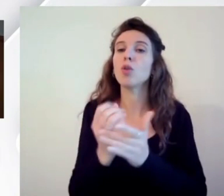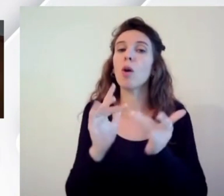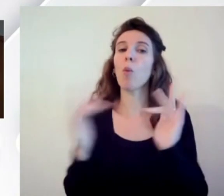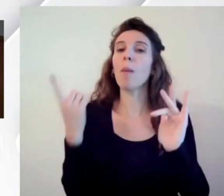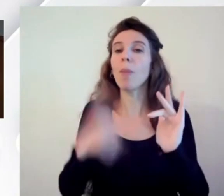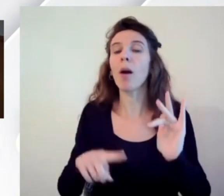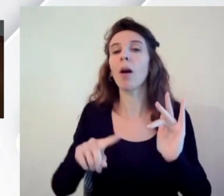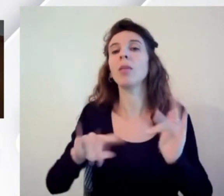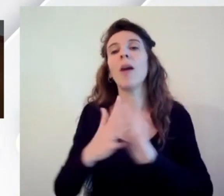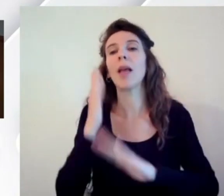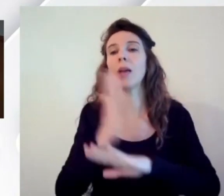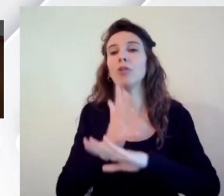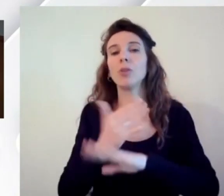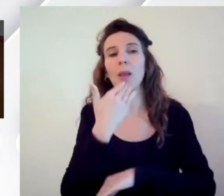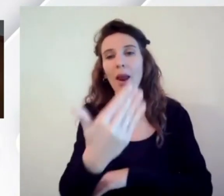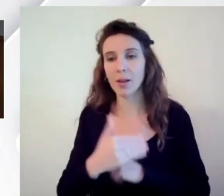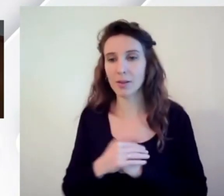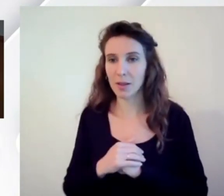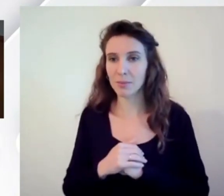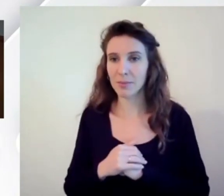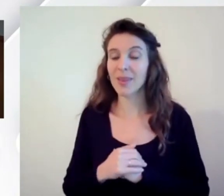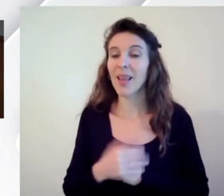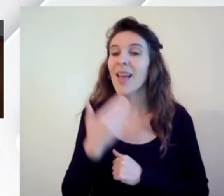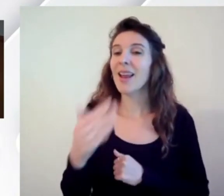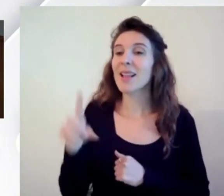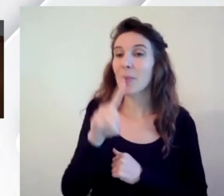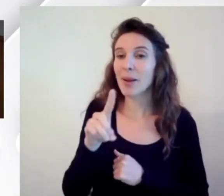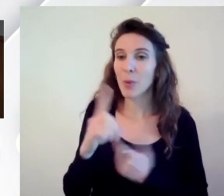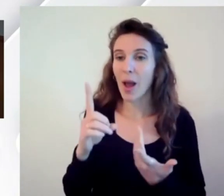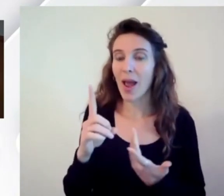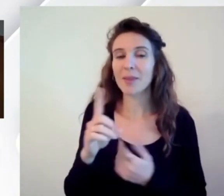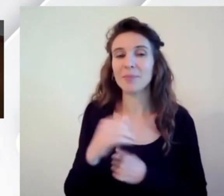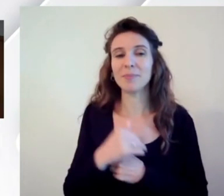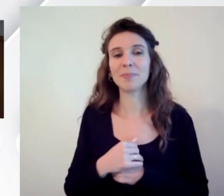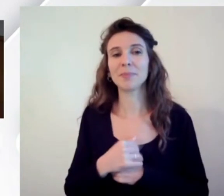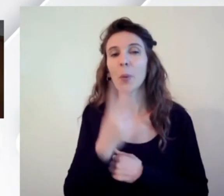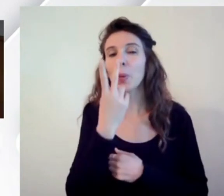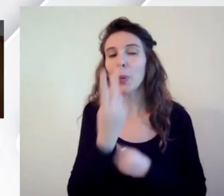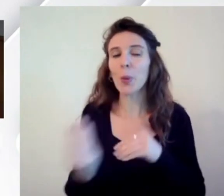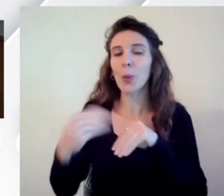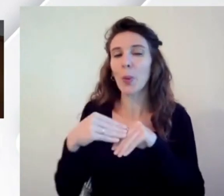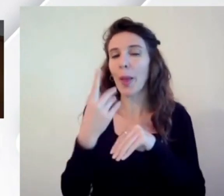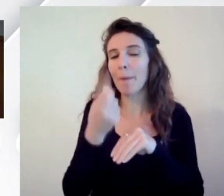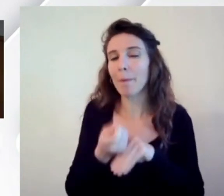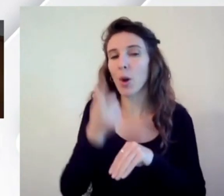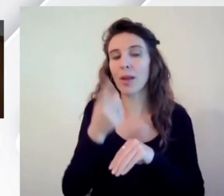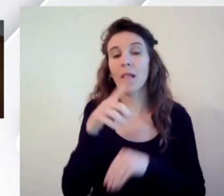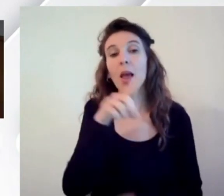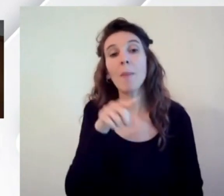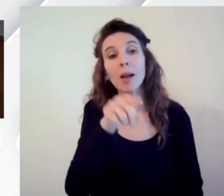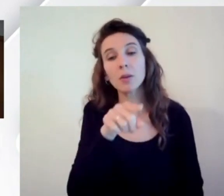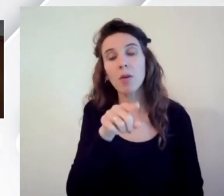accessibili grazie bene grazie Pasquale aggiungo soltanto due cose importanti Pasquale è stato